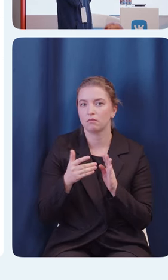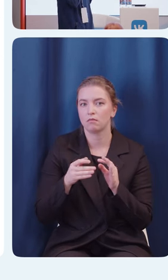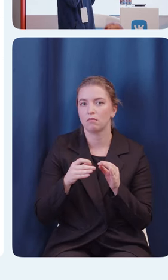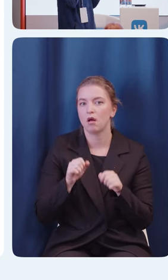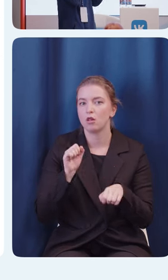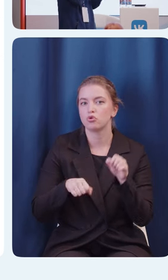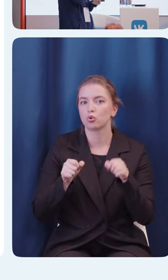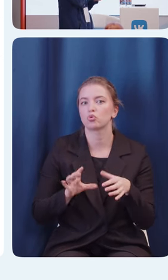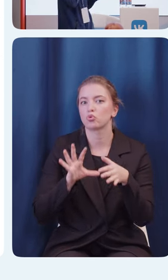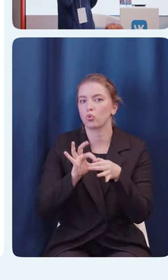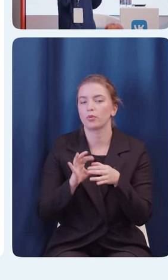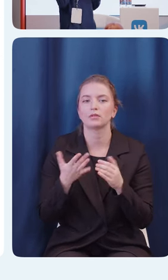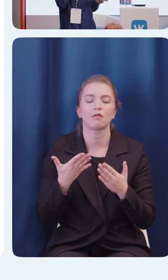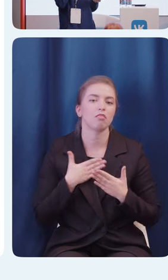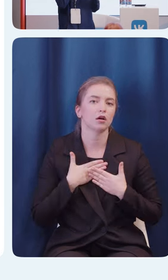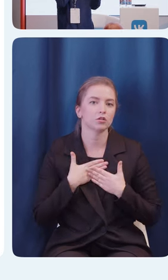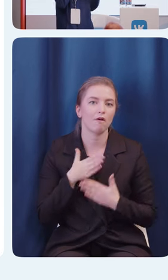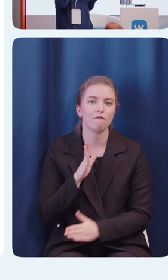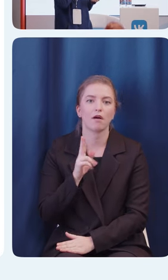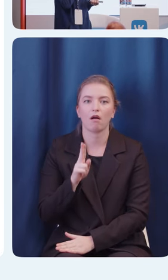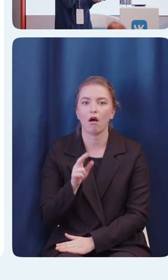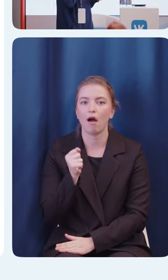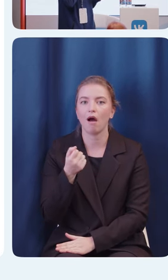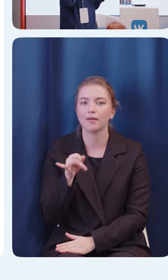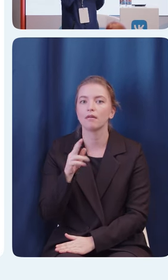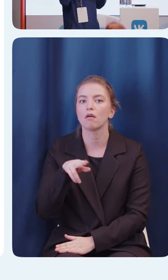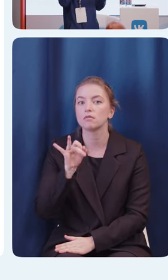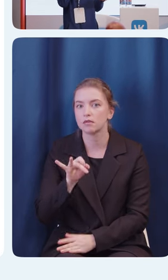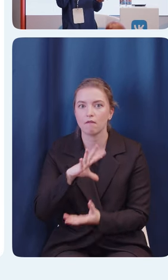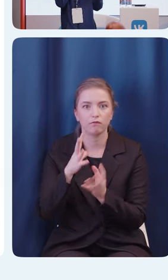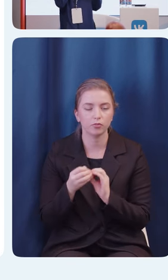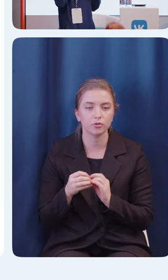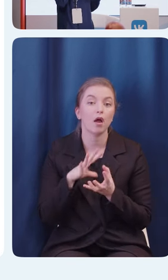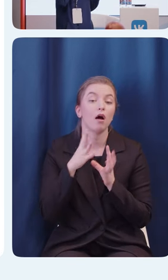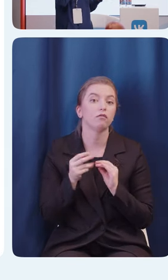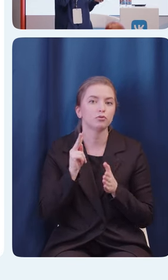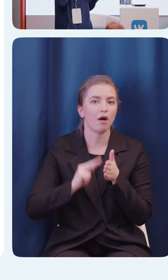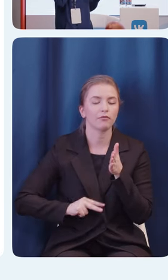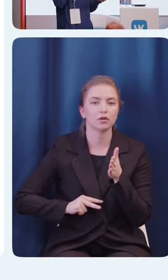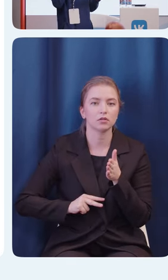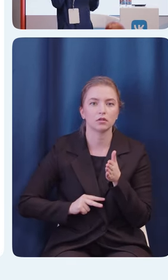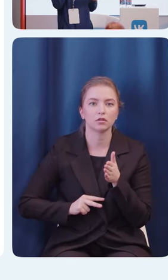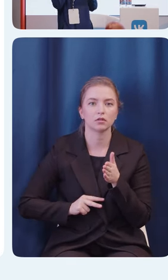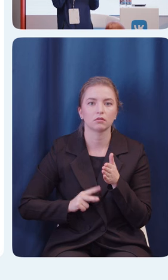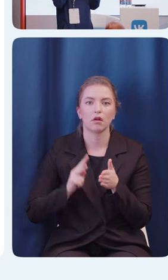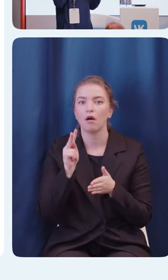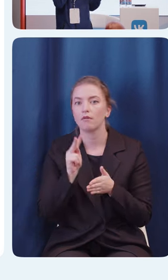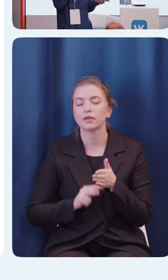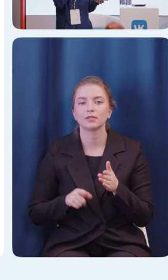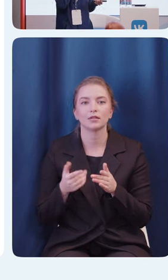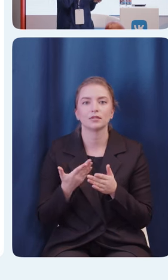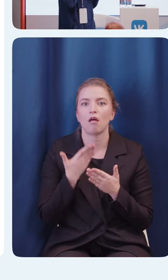доступность нашего VKID, нашей авторизации. В целом ориентироваться в авторизации стало